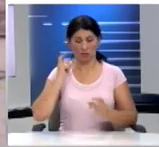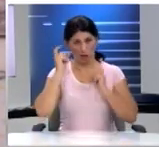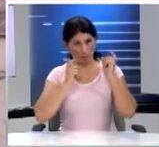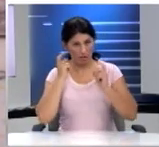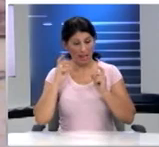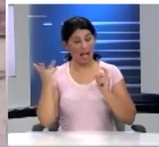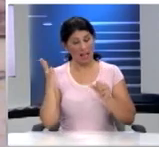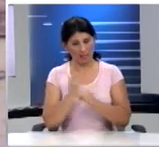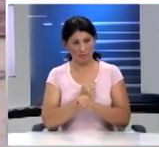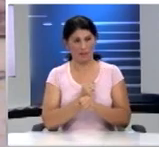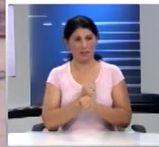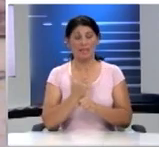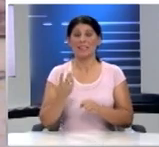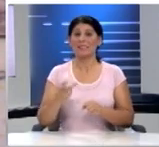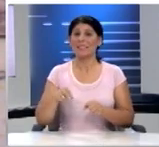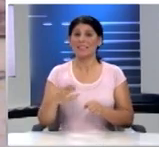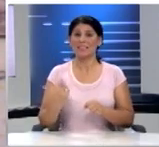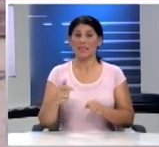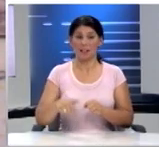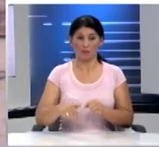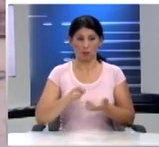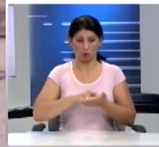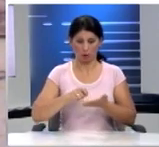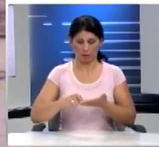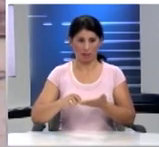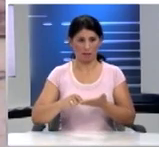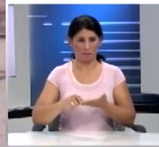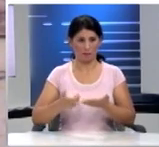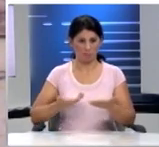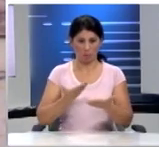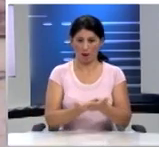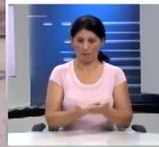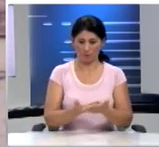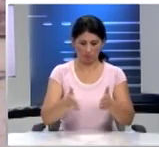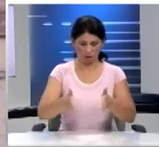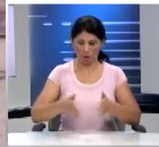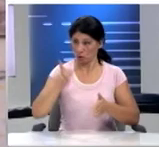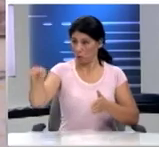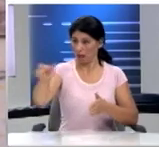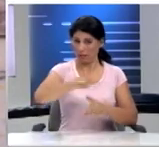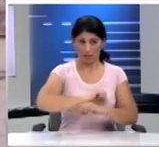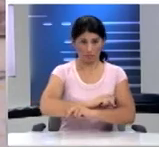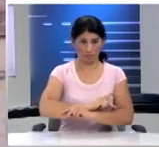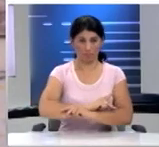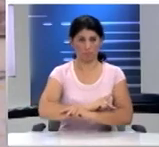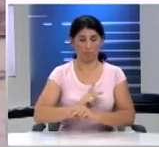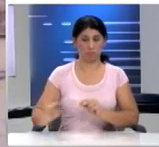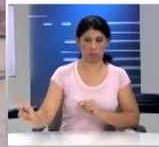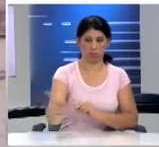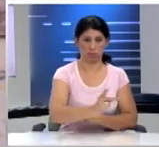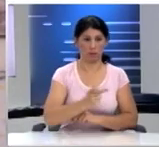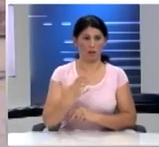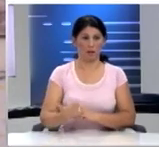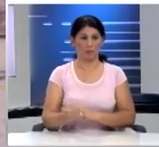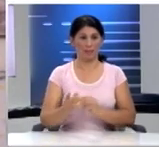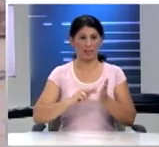καταφέρω Τι σχέση έχει αυτό το γράμμα που άφησα Μπροστά στον καθένα Που έχει και για λόγους οικονομίας